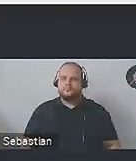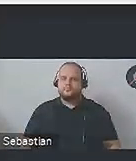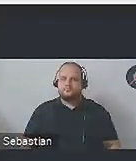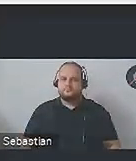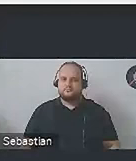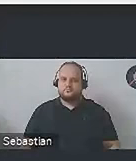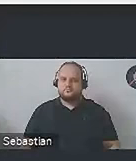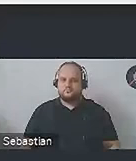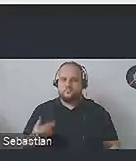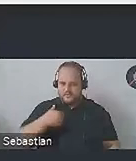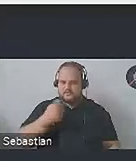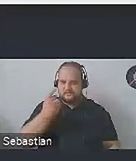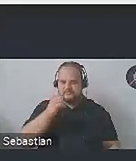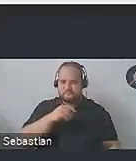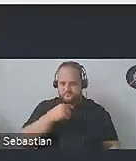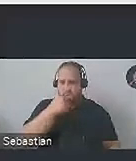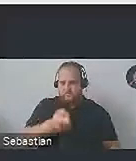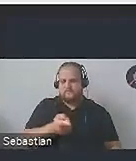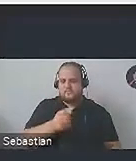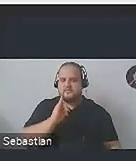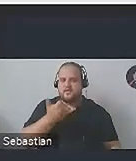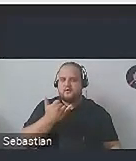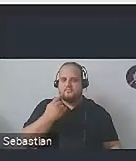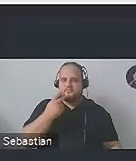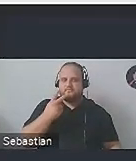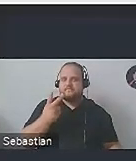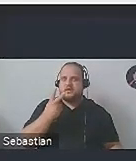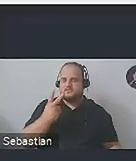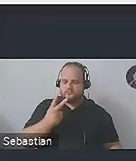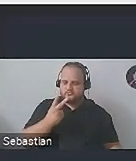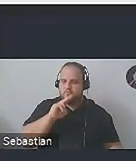sztampowo podawane odpowiedzi na to pytanie i zaraz zobaczymy.